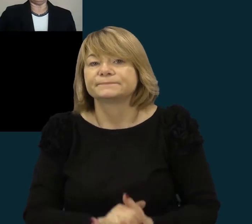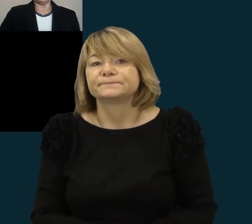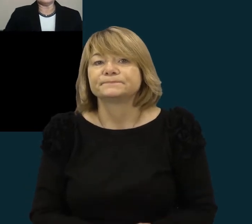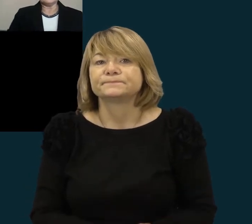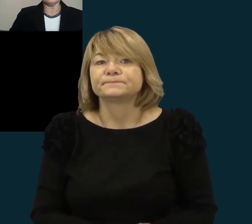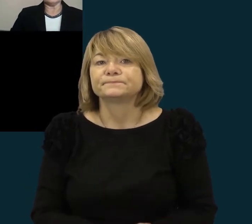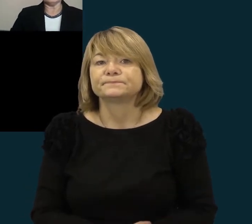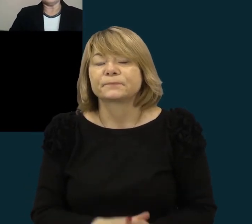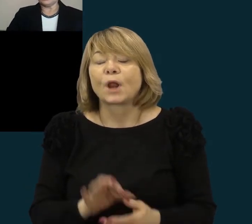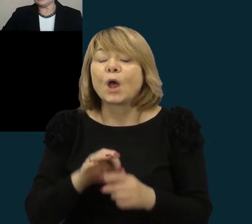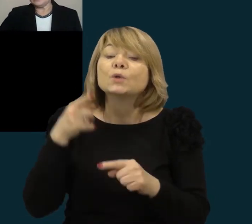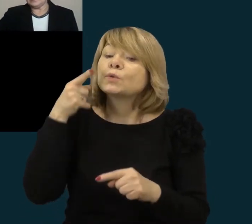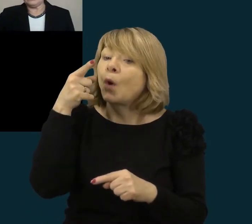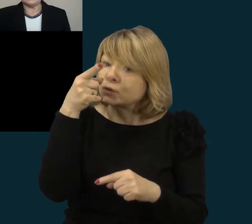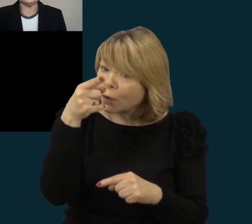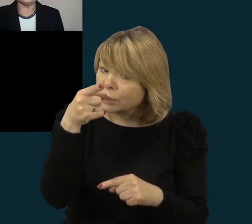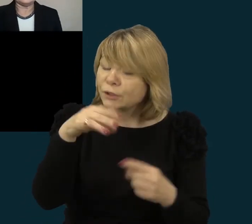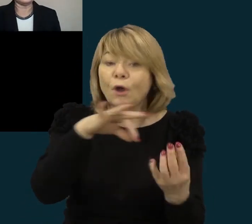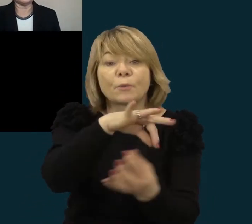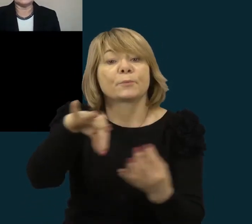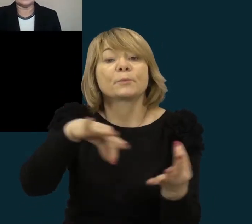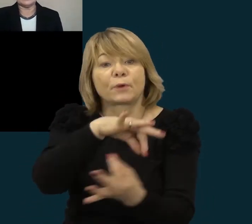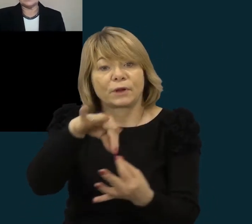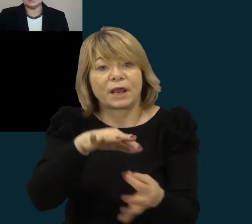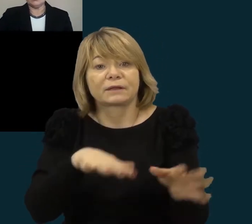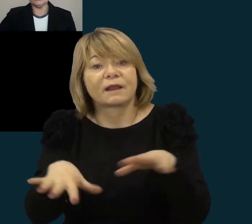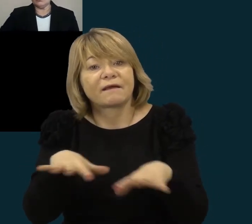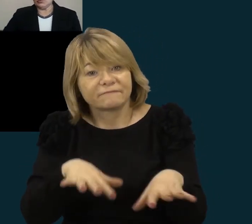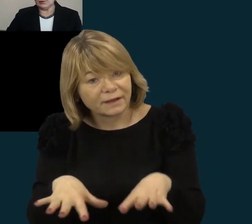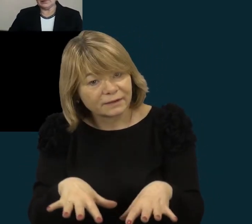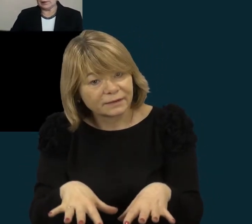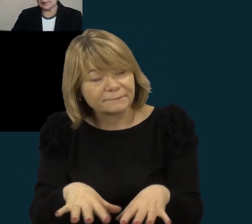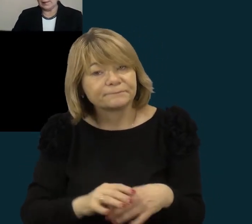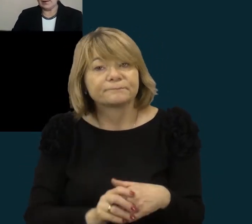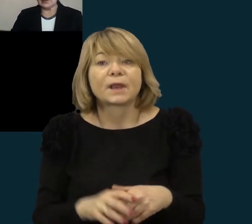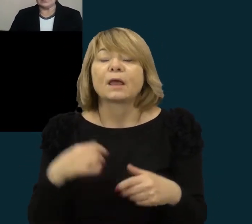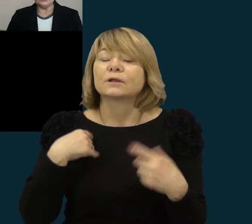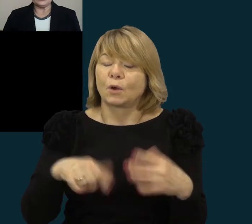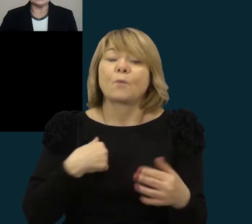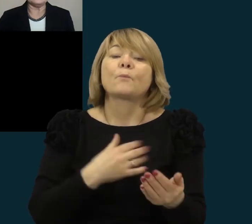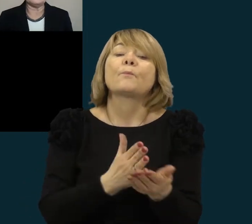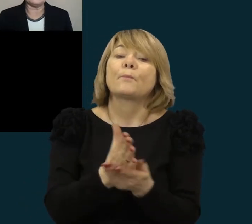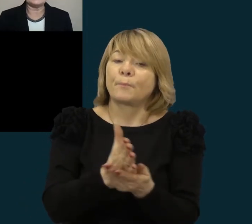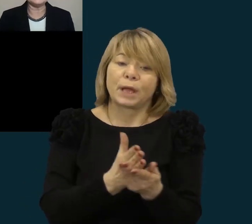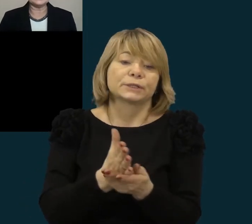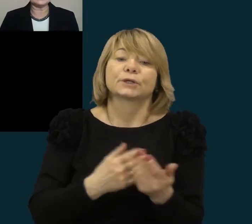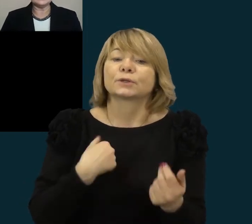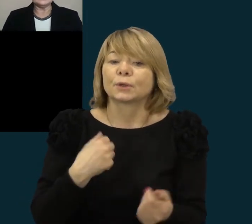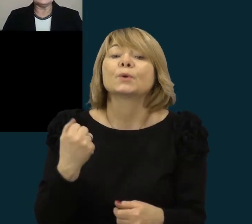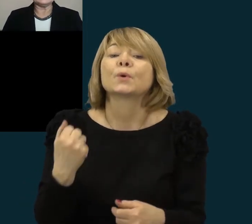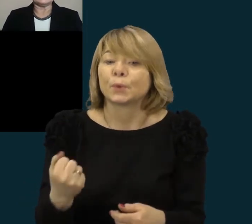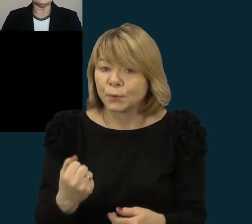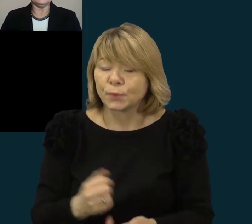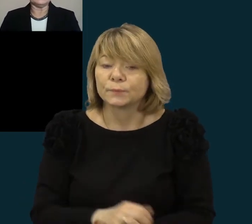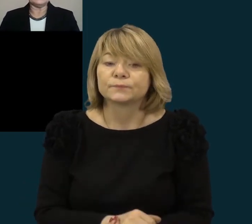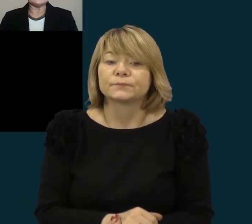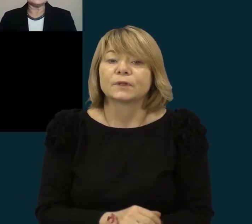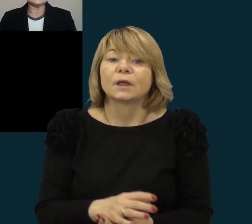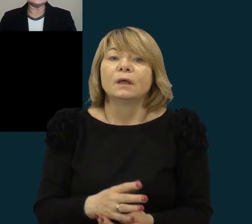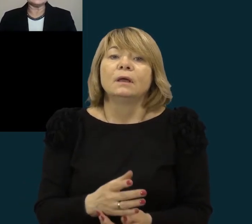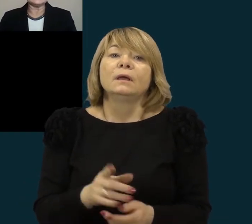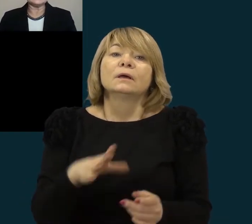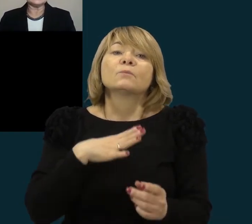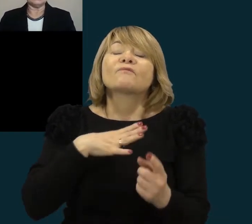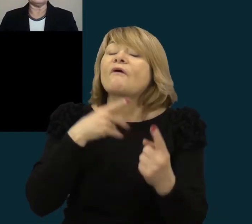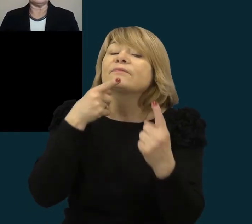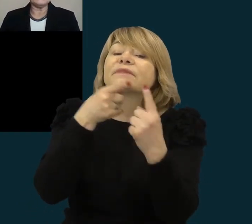Stolinių ūkdymo projektinės veiklas, aišku, gyna, kaip sakiau, jau turint nemažą patirtį ir buvo tikras